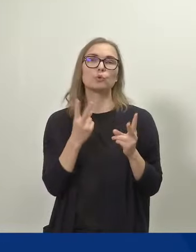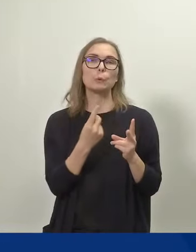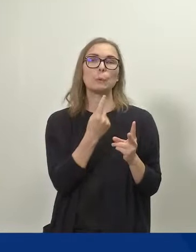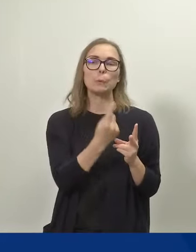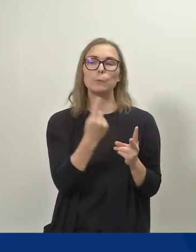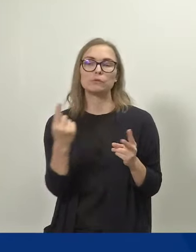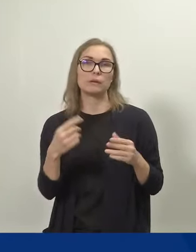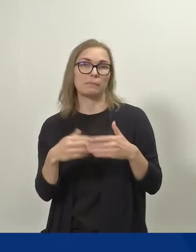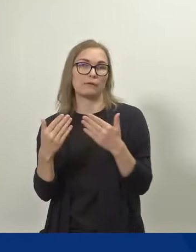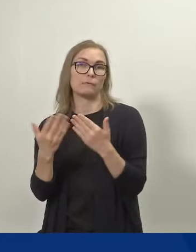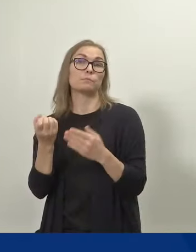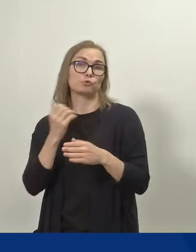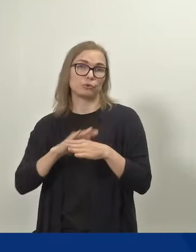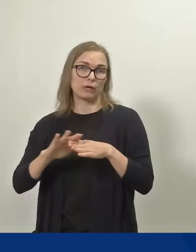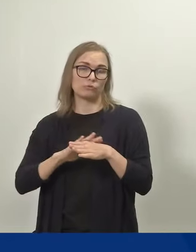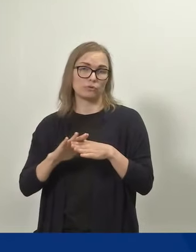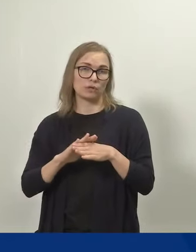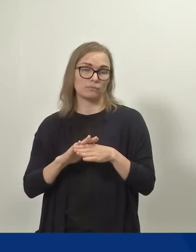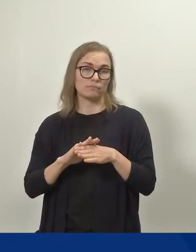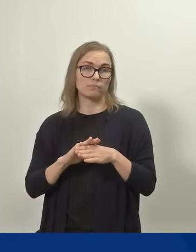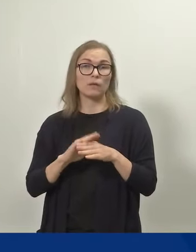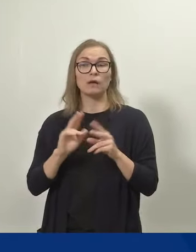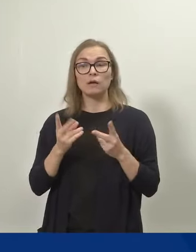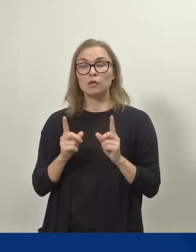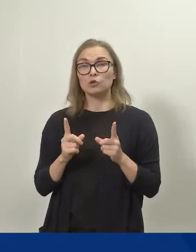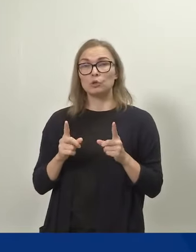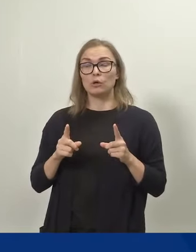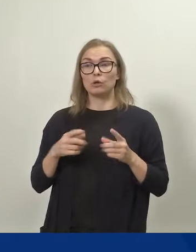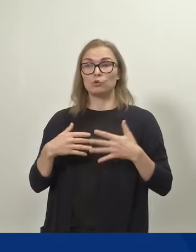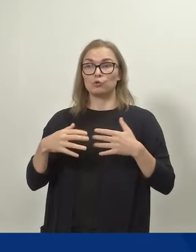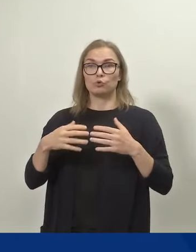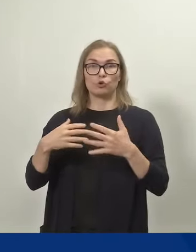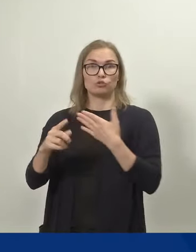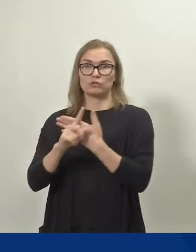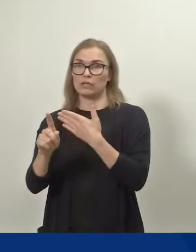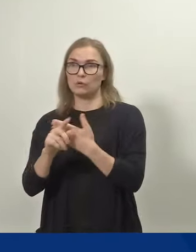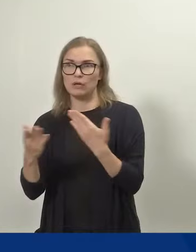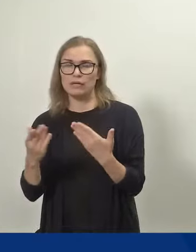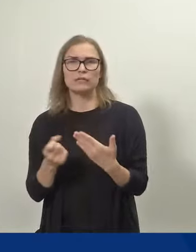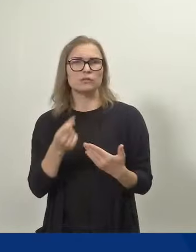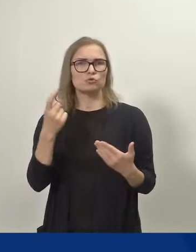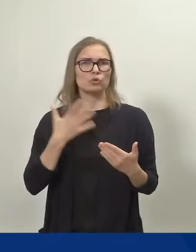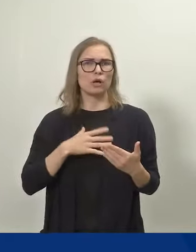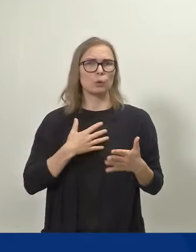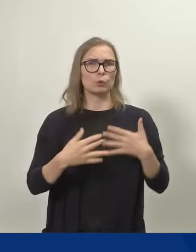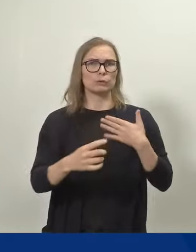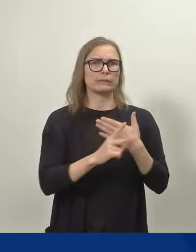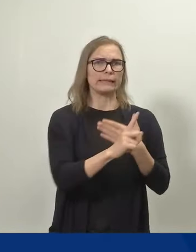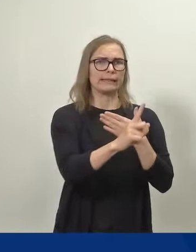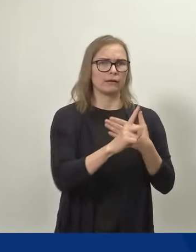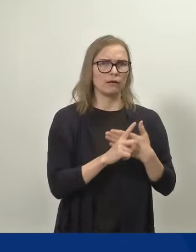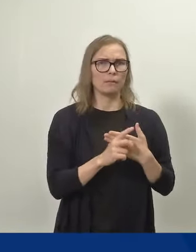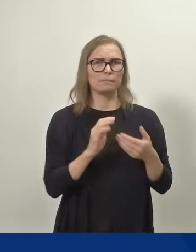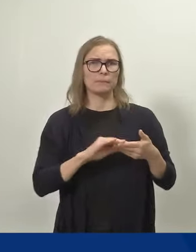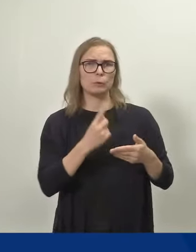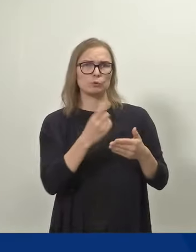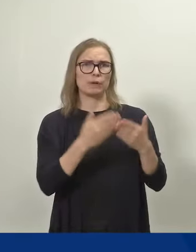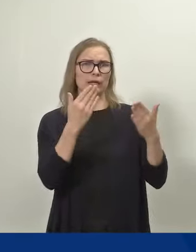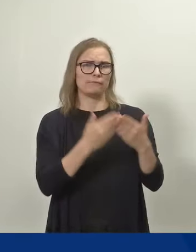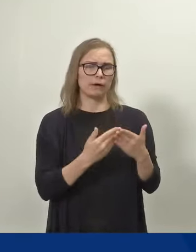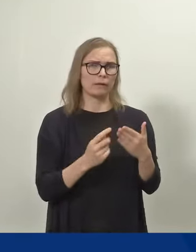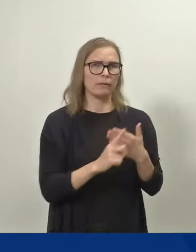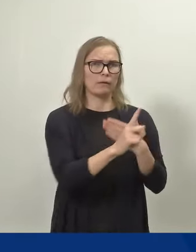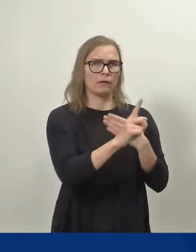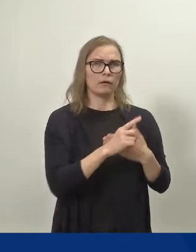jos on työmarkkinoiden ulkopuolella ja sitten haluaa tehdä vaikka päivän työkeikan silloin tällöin tai työllistyy siten, niin se on aivan mahdollista, että tämä neljä